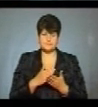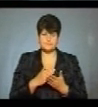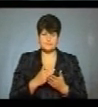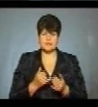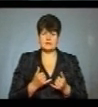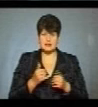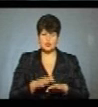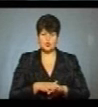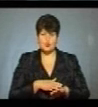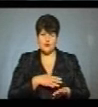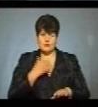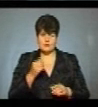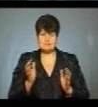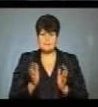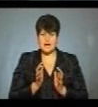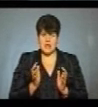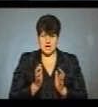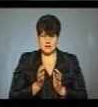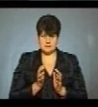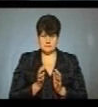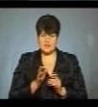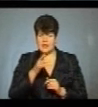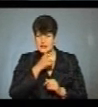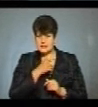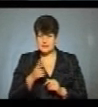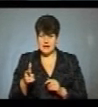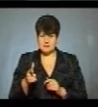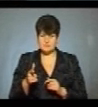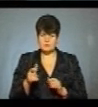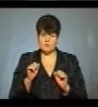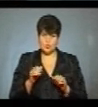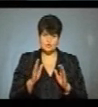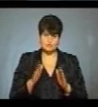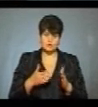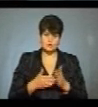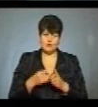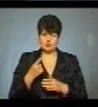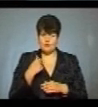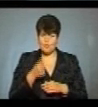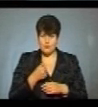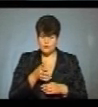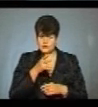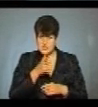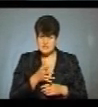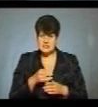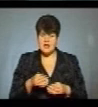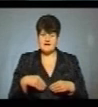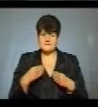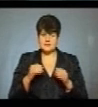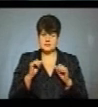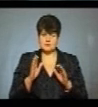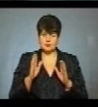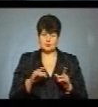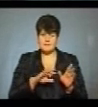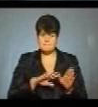довгострокового зберігання. І термін придатності її може бути до року часу, але видача може бути тільки після